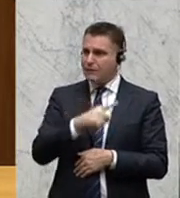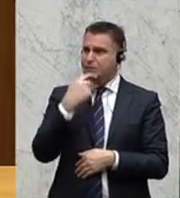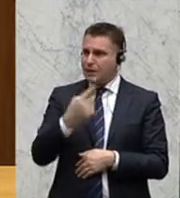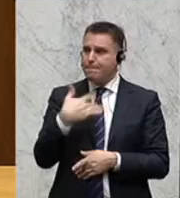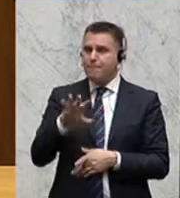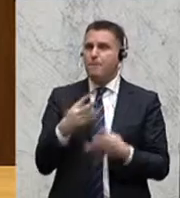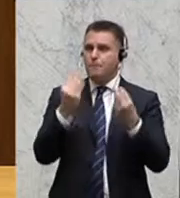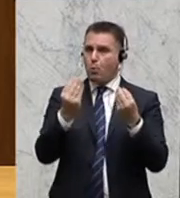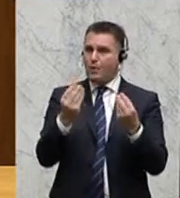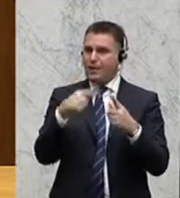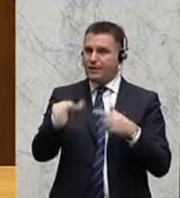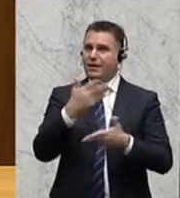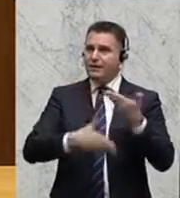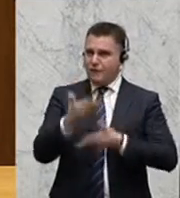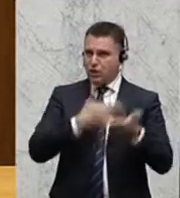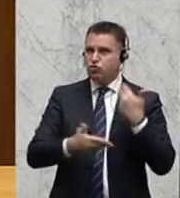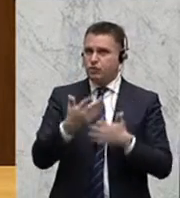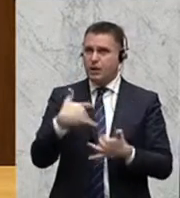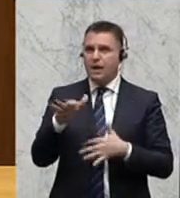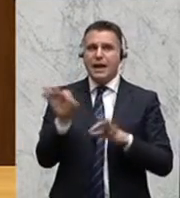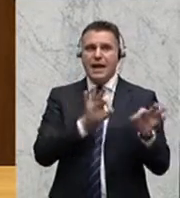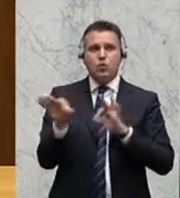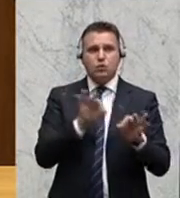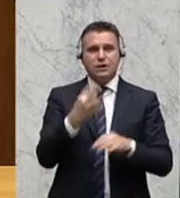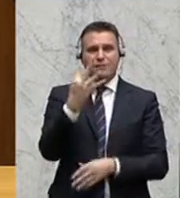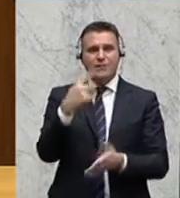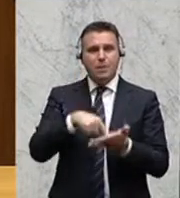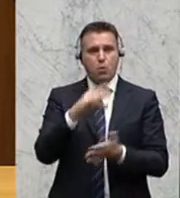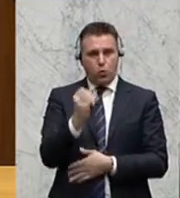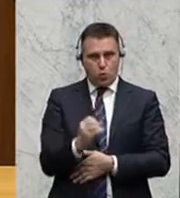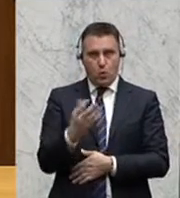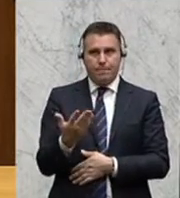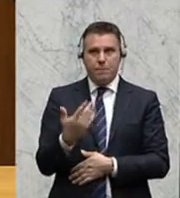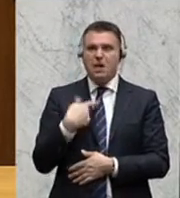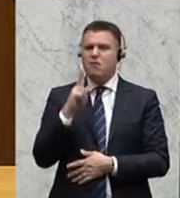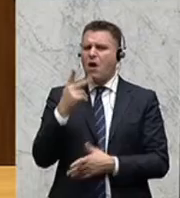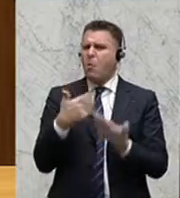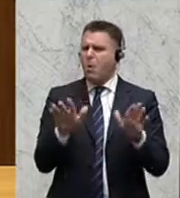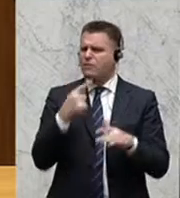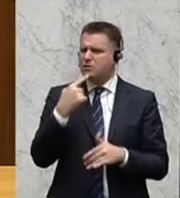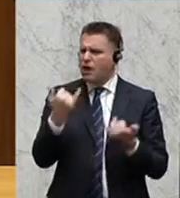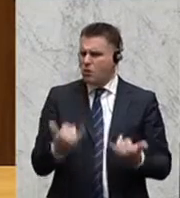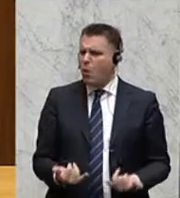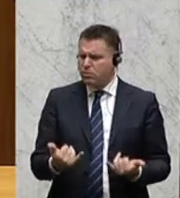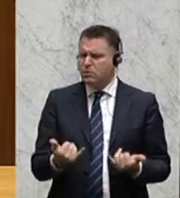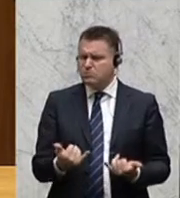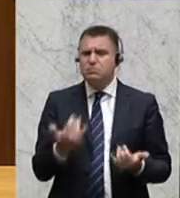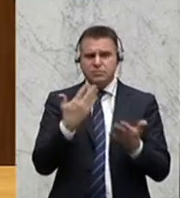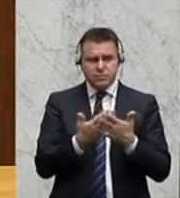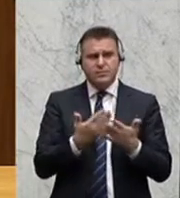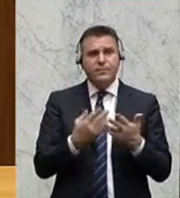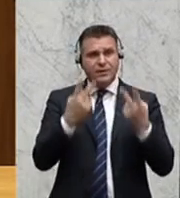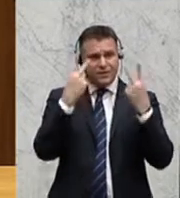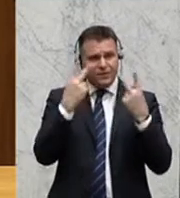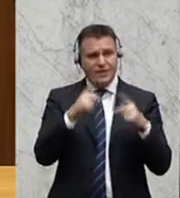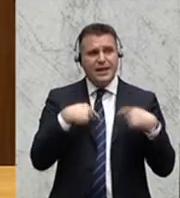Modernisierung der Wirtschaft durch beispielsweise Industrie 4.0. Wieso spreche ich das an? Ich spreche das alles an, weil es dafür